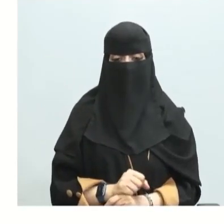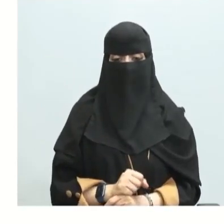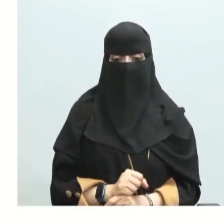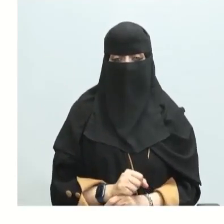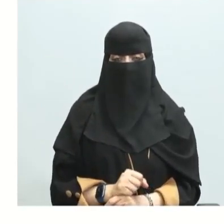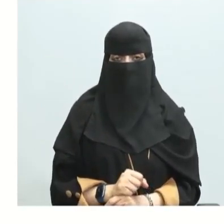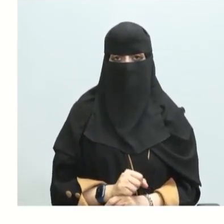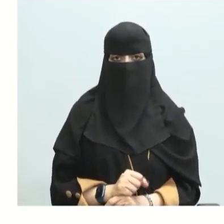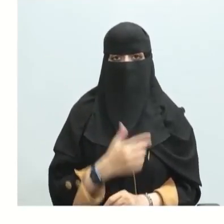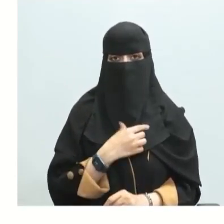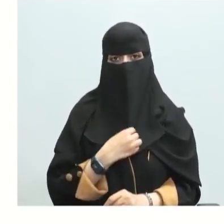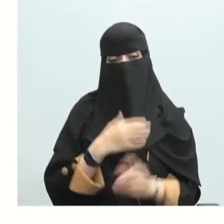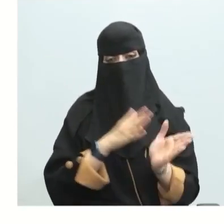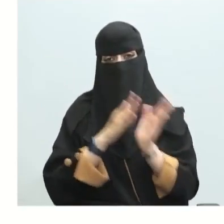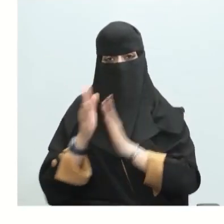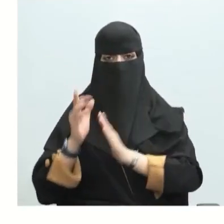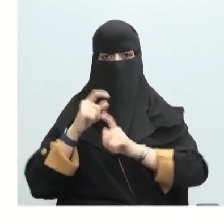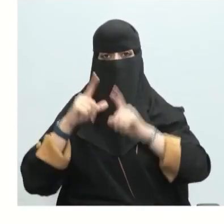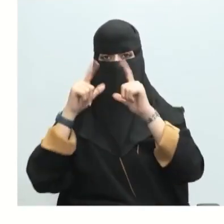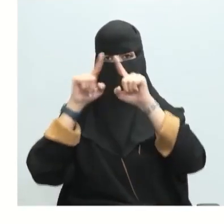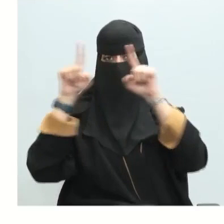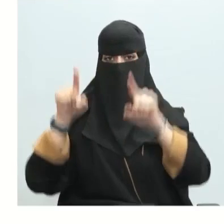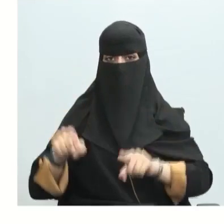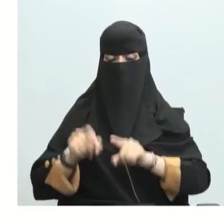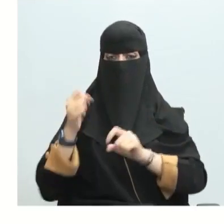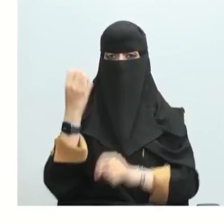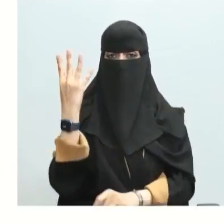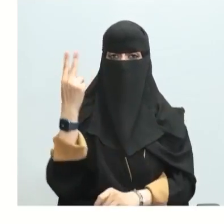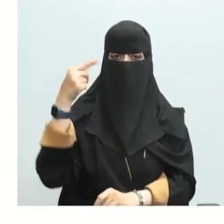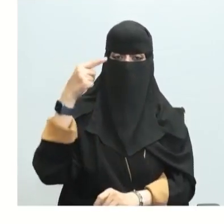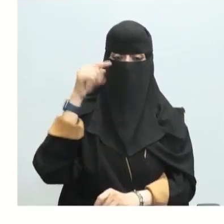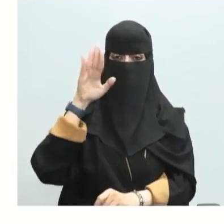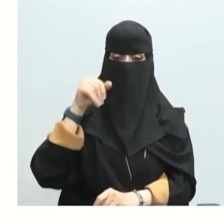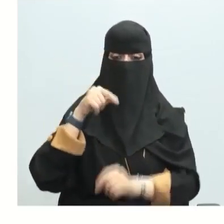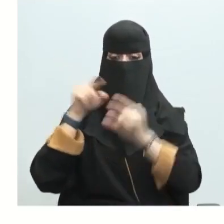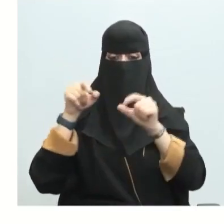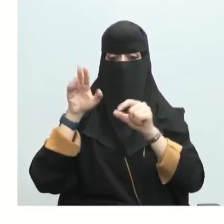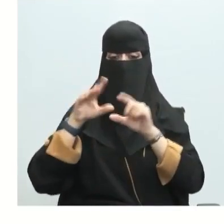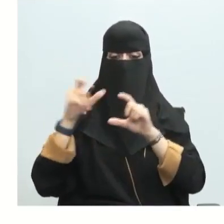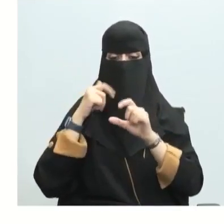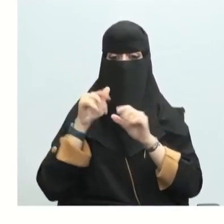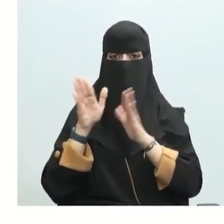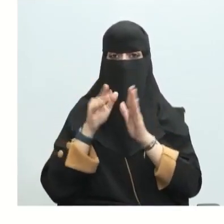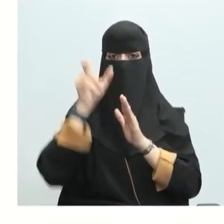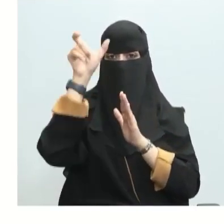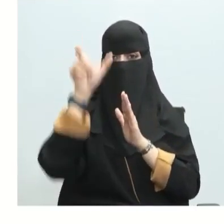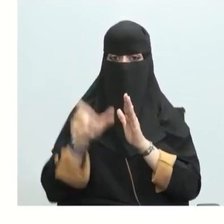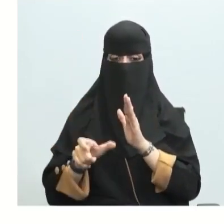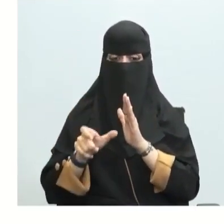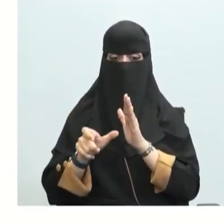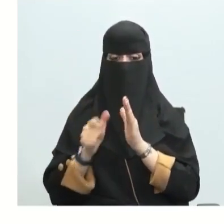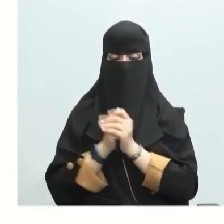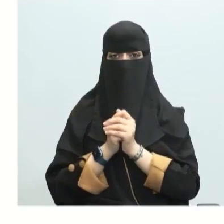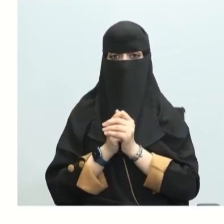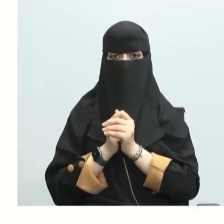انظر الآن بهذا الشكل 14.2 الدلتا إتش للنوت أو الحراري تكون قياسية